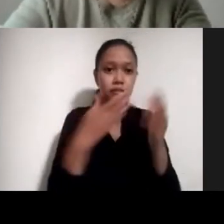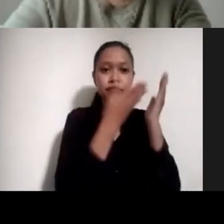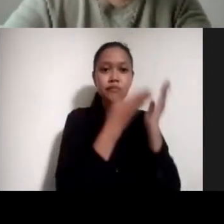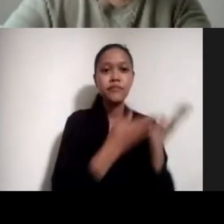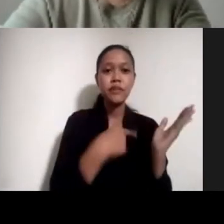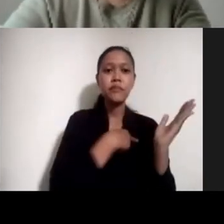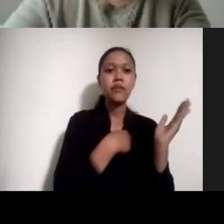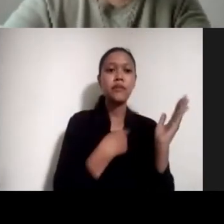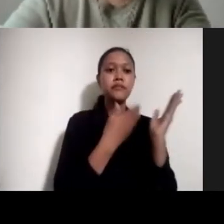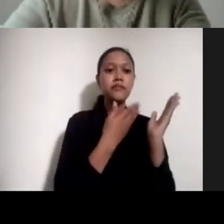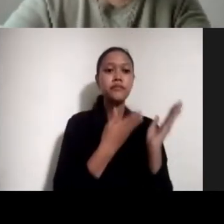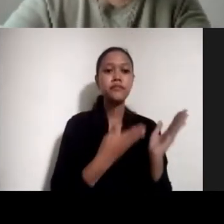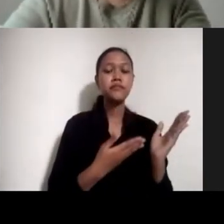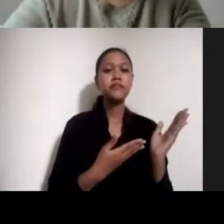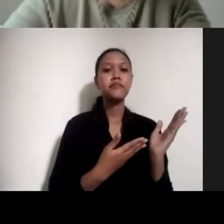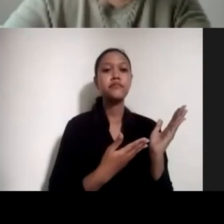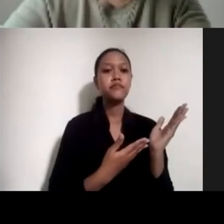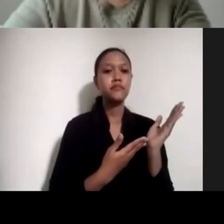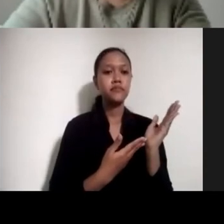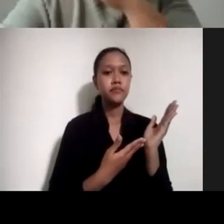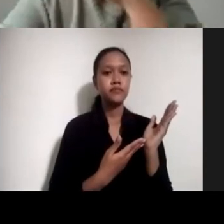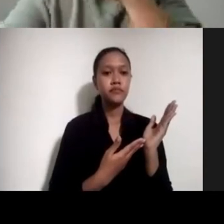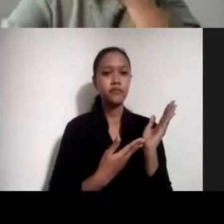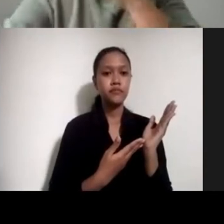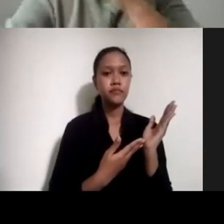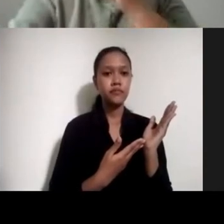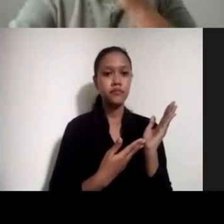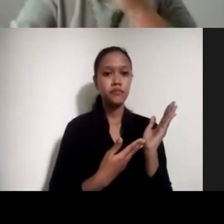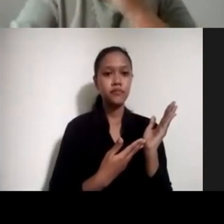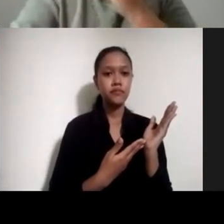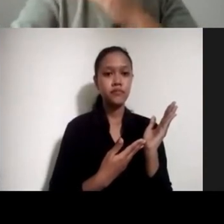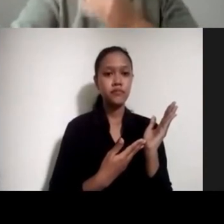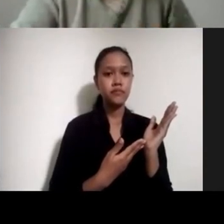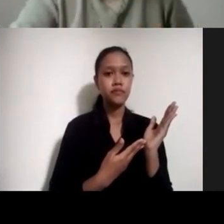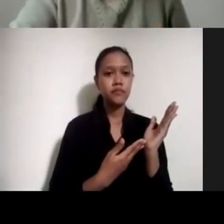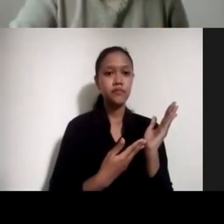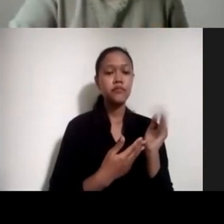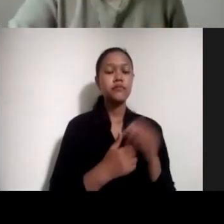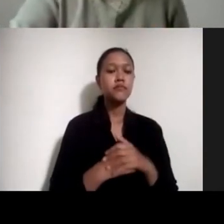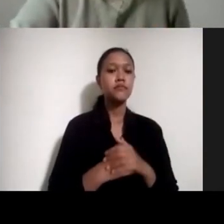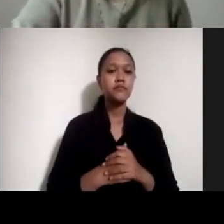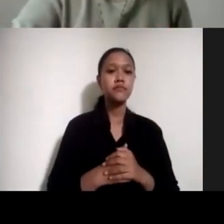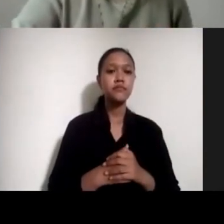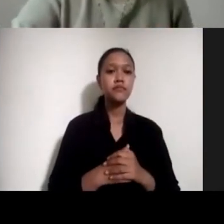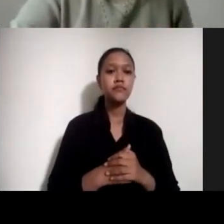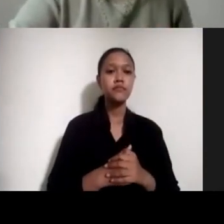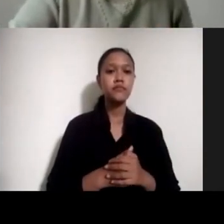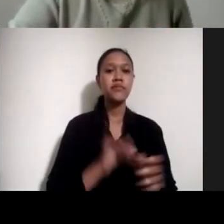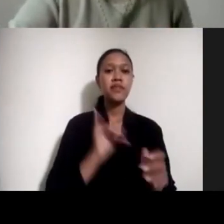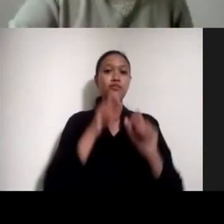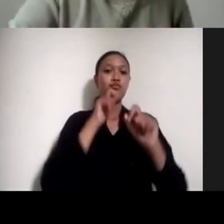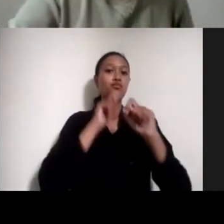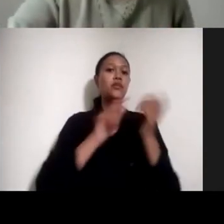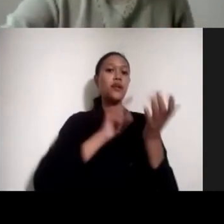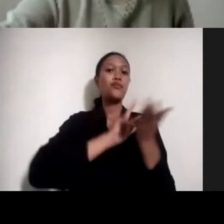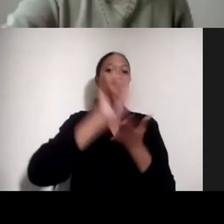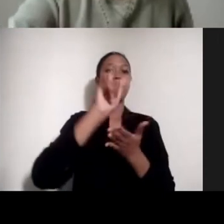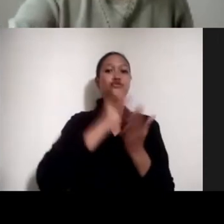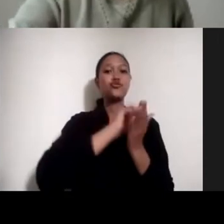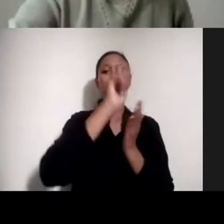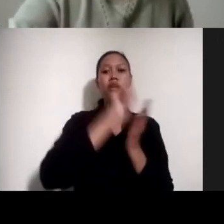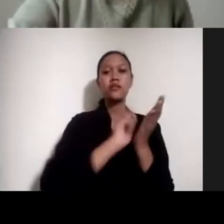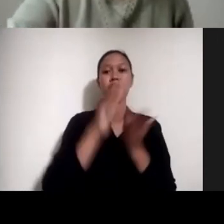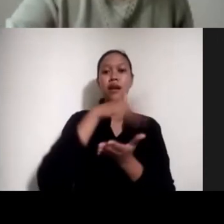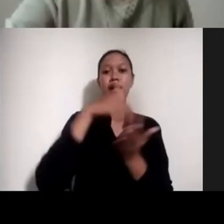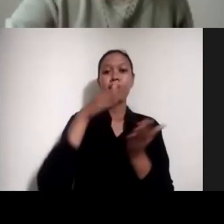Luz Lubas, sekaligus programmernya. Jadi, bikin laporan jurnalis medata sudah pasti tidak